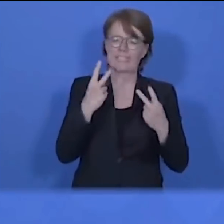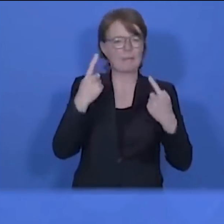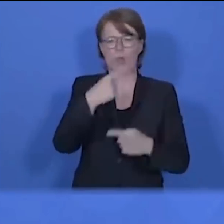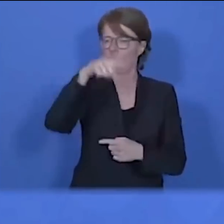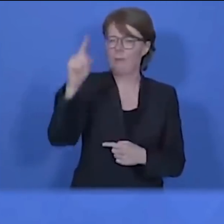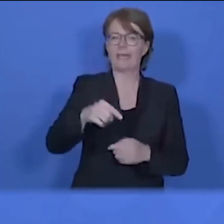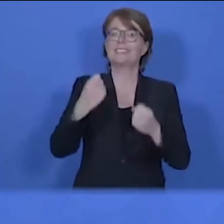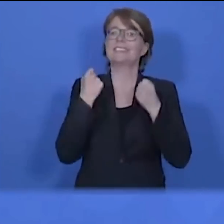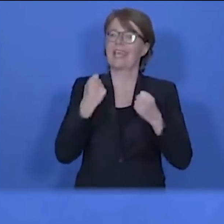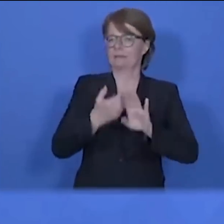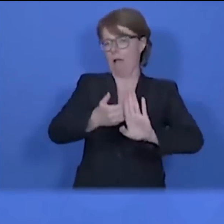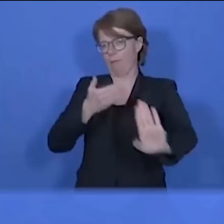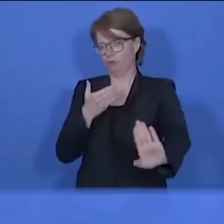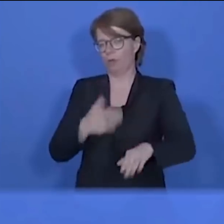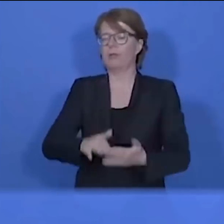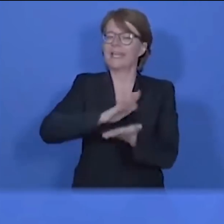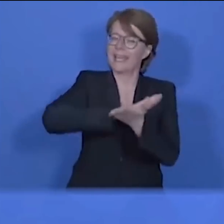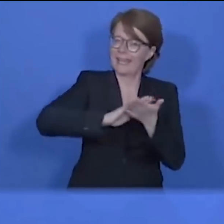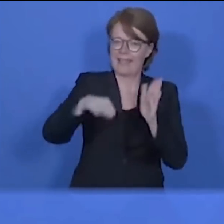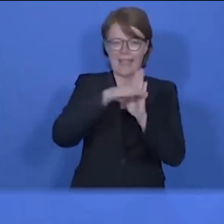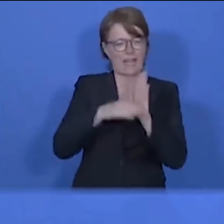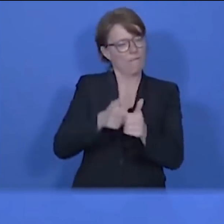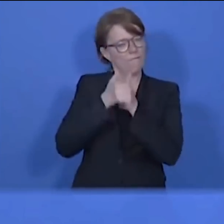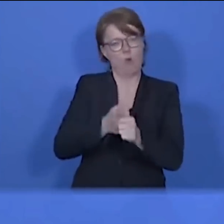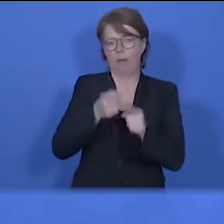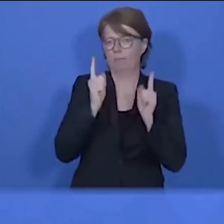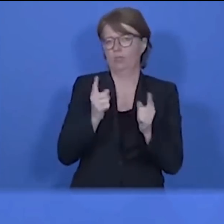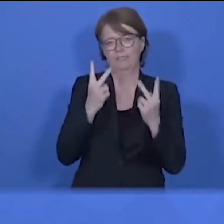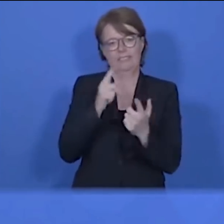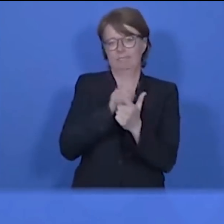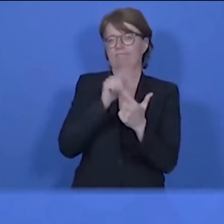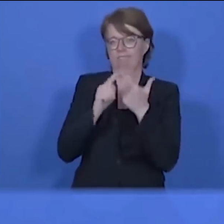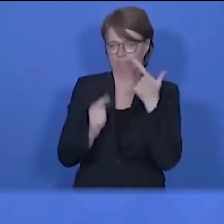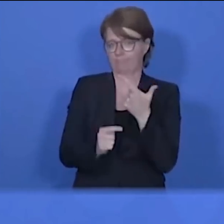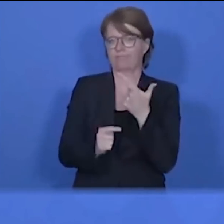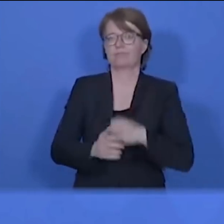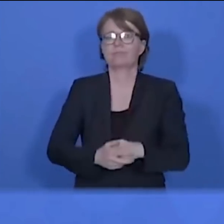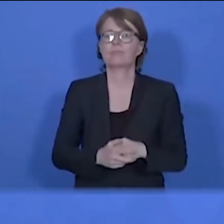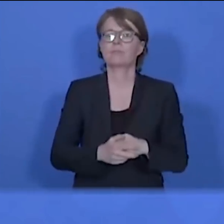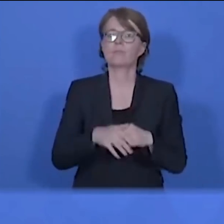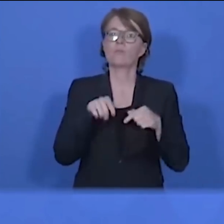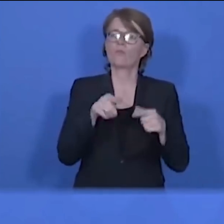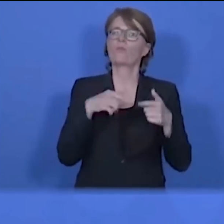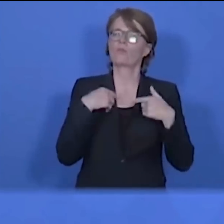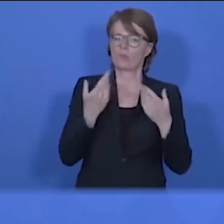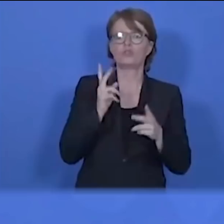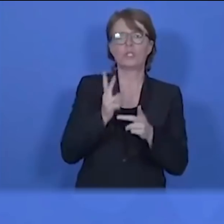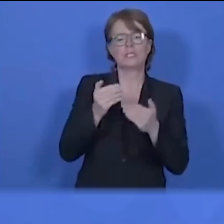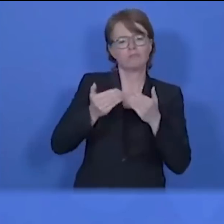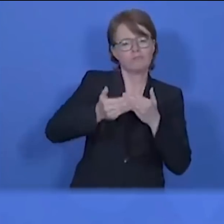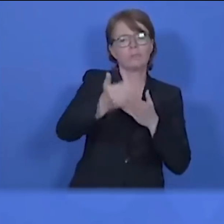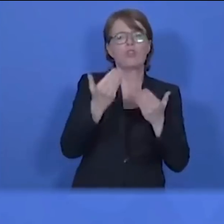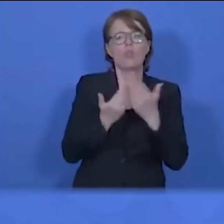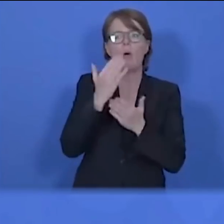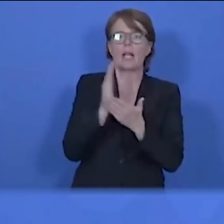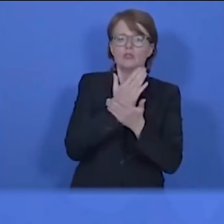Sicherheitsabstand wahren und die Hygieneregeln einhalten. Wir werden bei allen kommenden Maßnahmen auch immer wieder